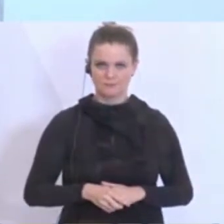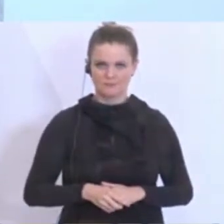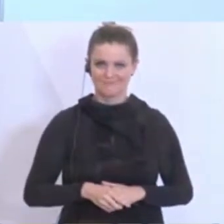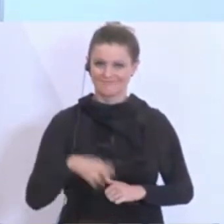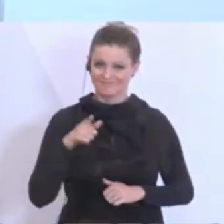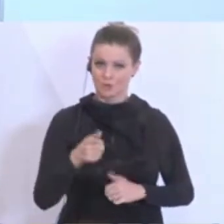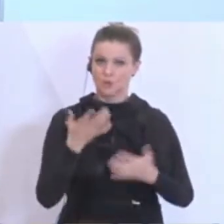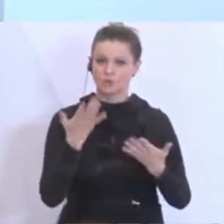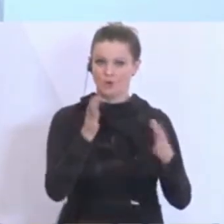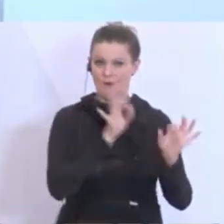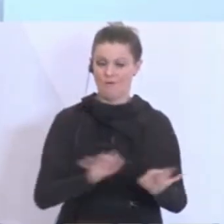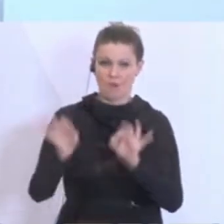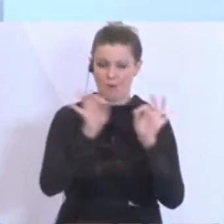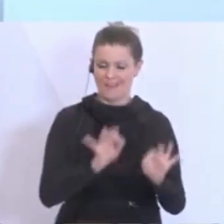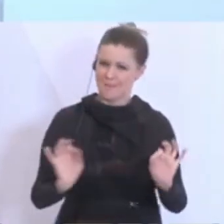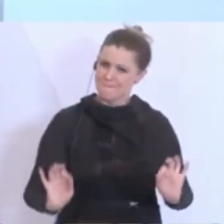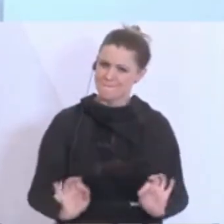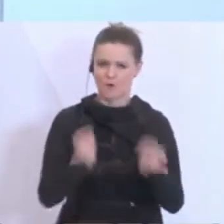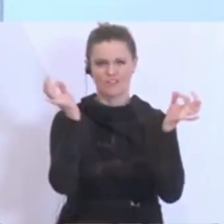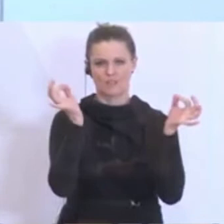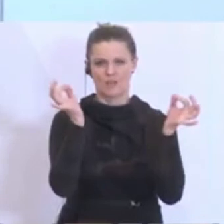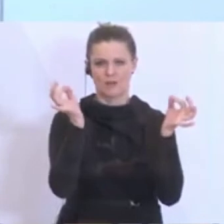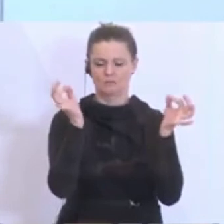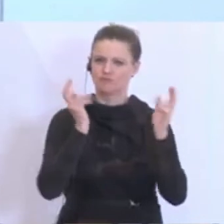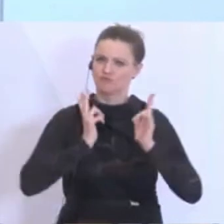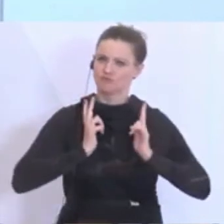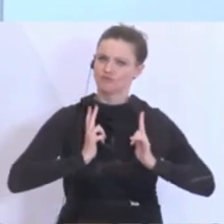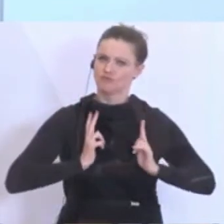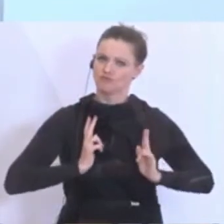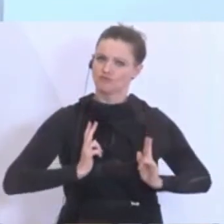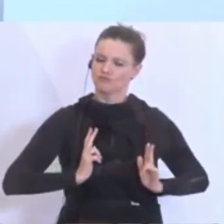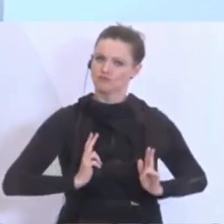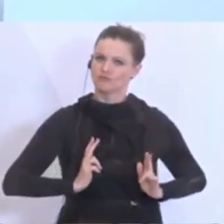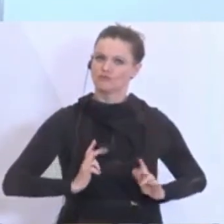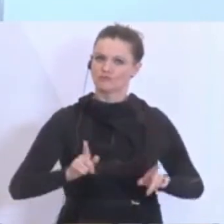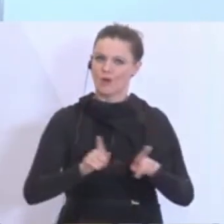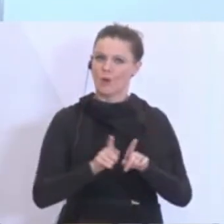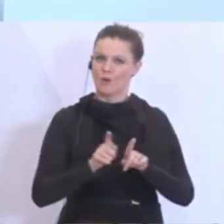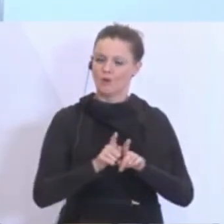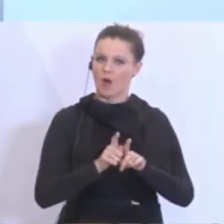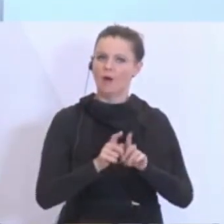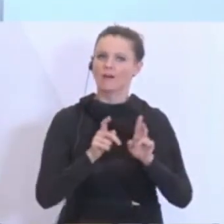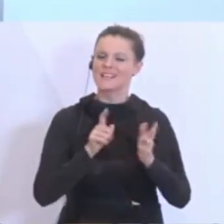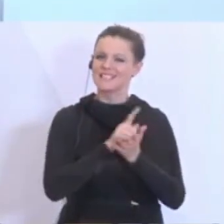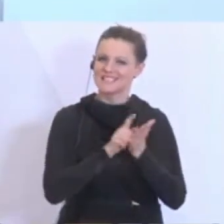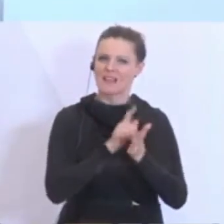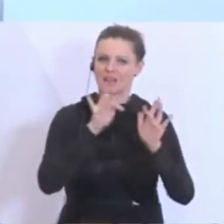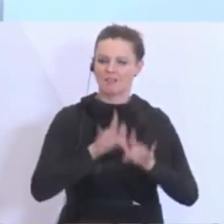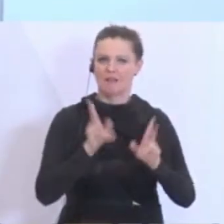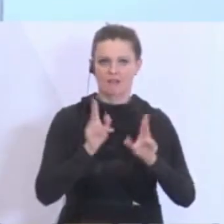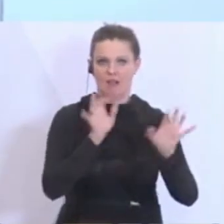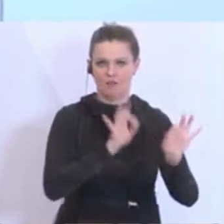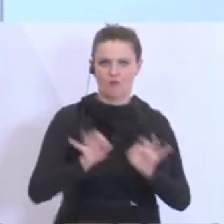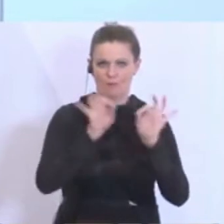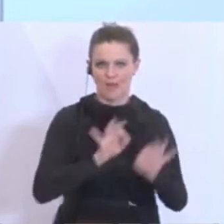professionellst vorbereitet, erfolgt ruhig und mit genügend Vorlaufzeit. Sowohl für die